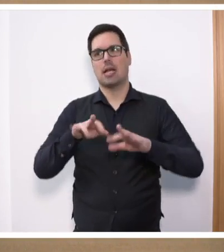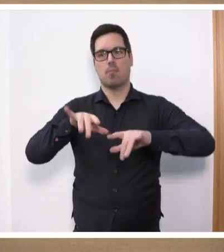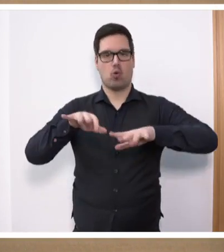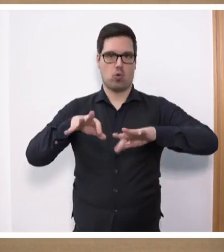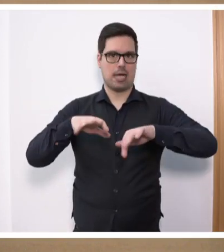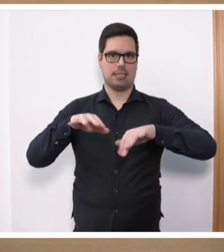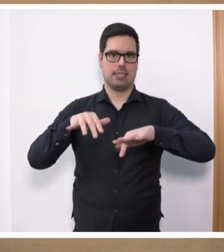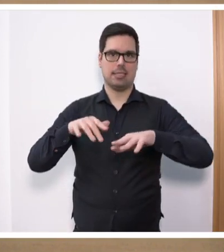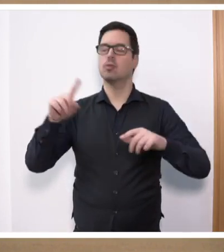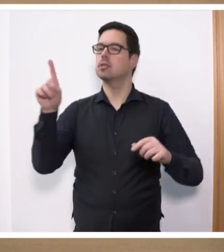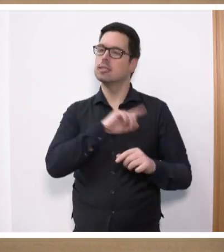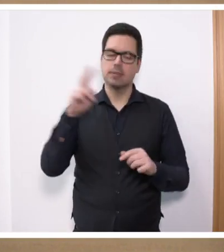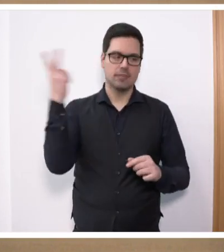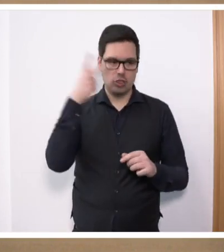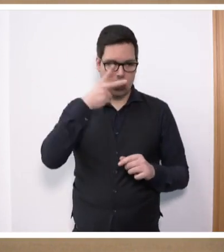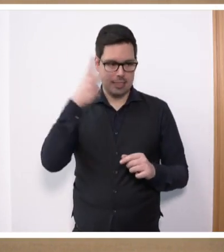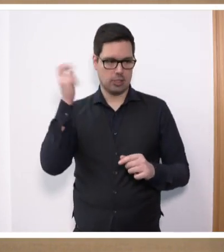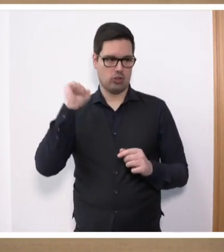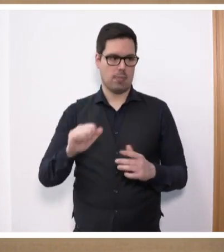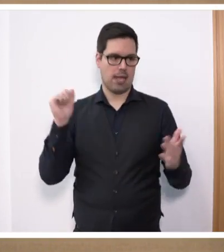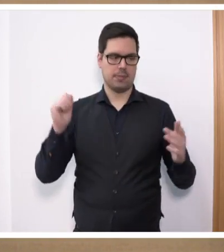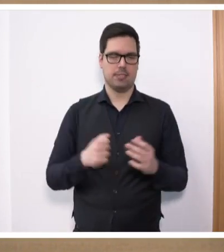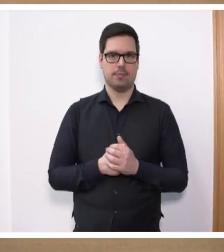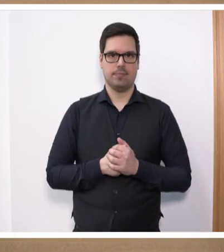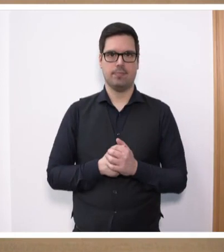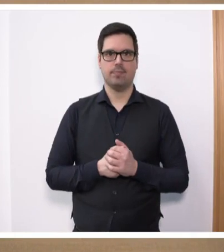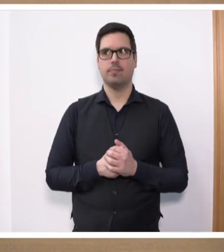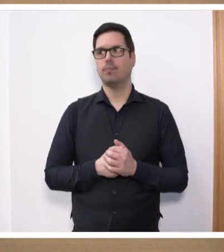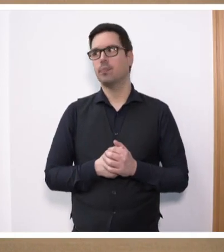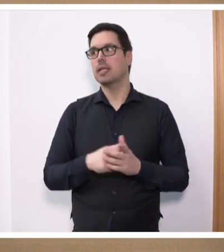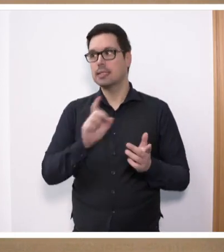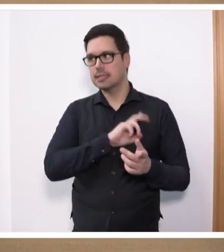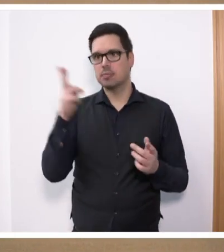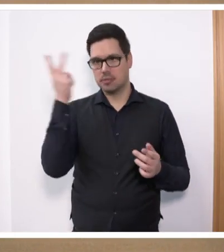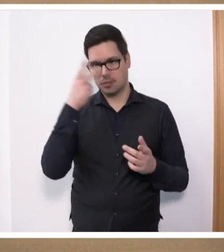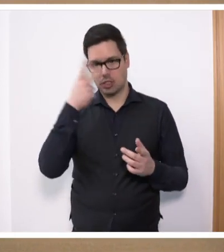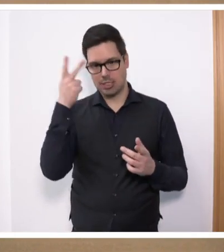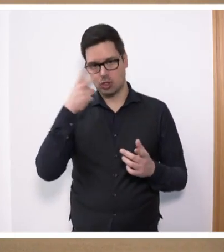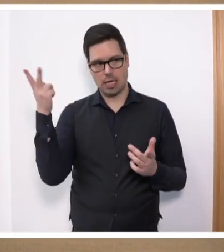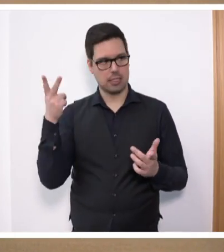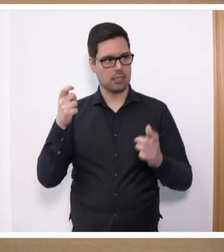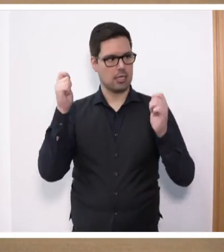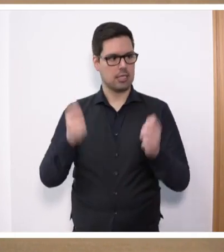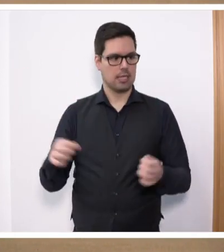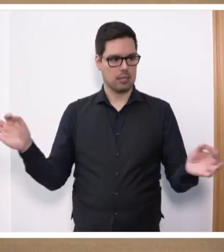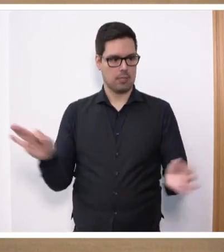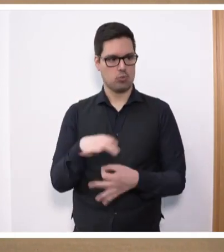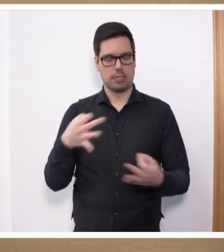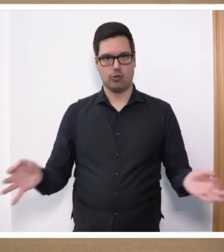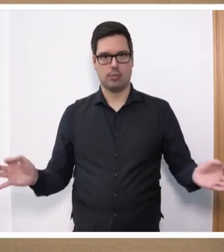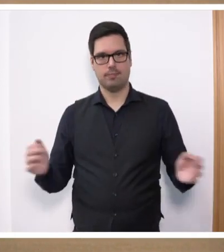eine Selbstverständlichkeit bleibt. Das ist eben eine Selbstverständlichkeit, die keines Antrages bedarf.